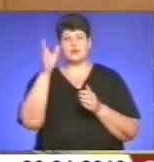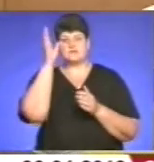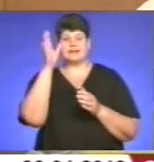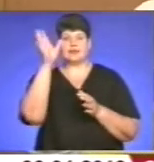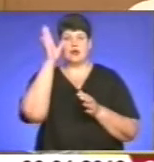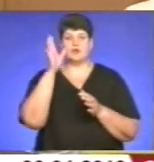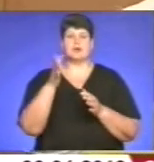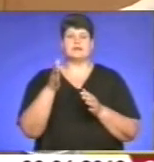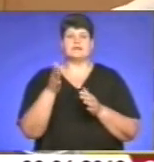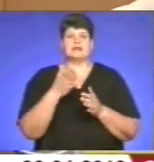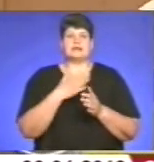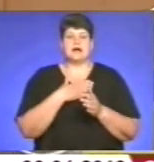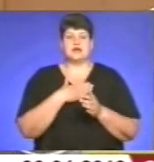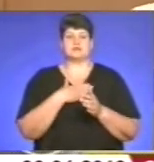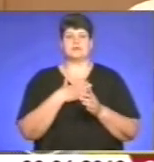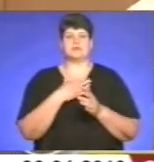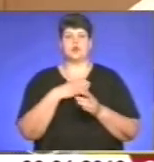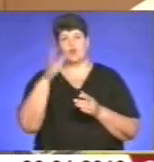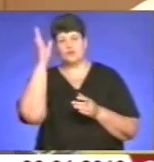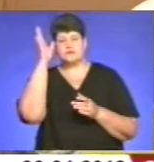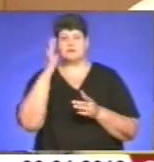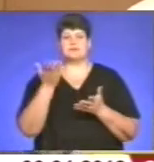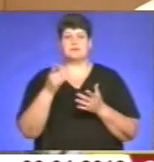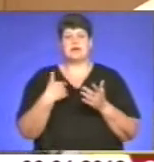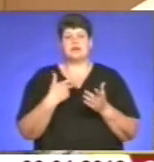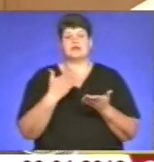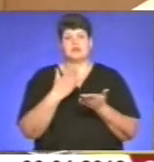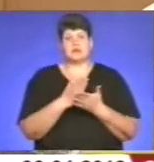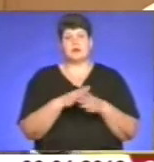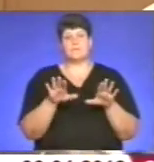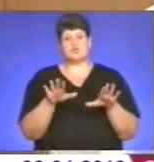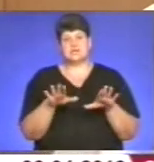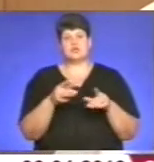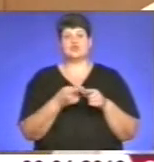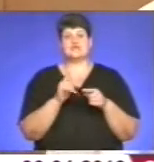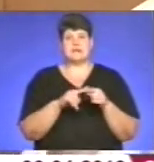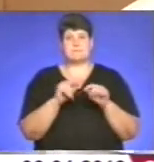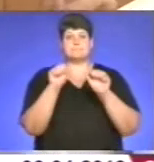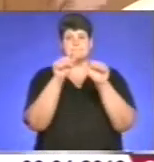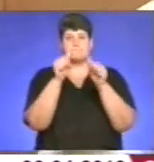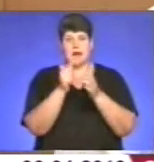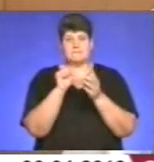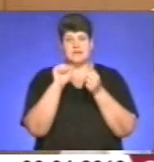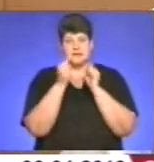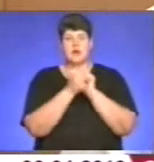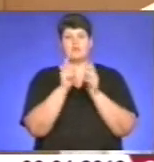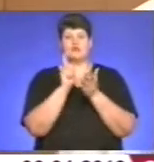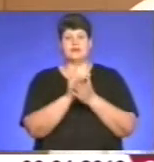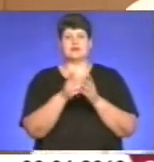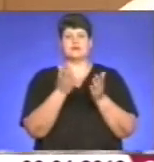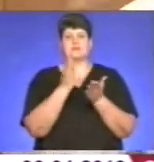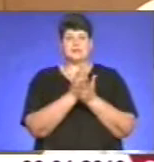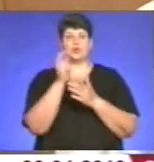фахового рівня, науковців, освітян, ми об'єктивно стоїмо на позиції того, що ця пам'ятка має належати українській державі